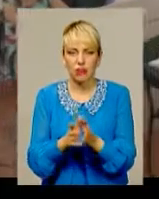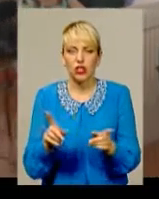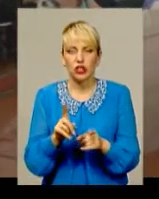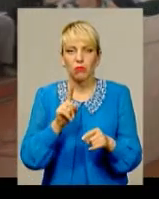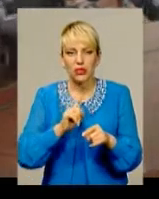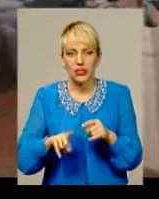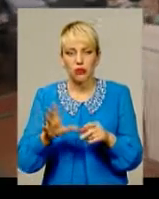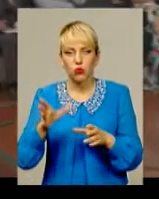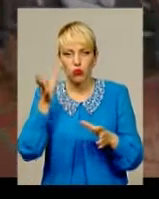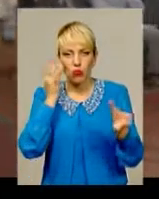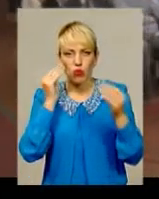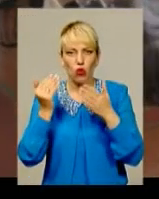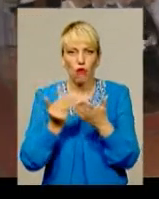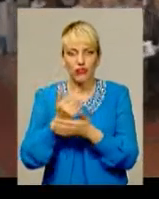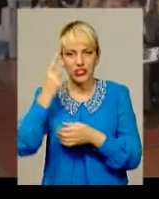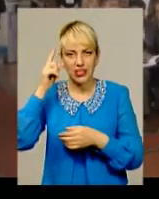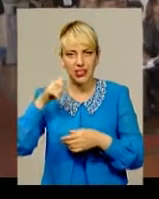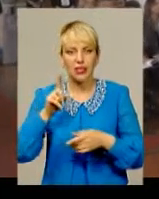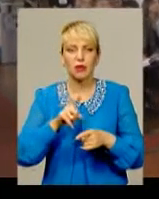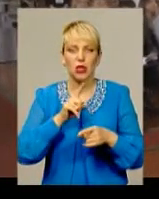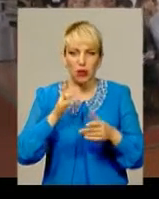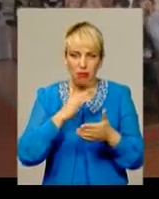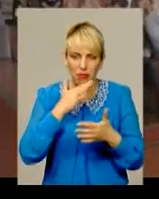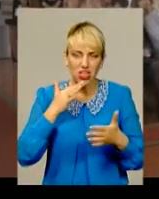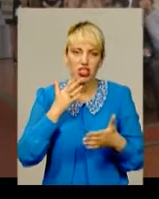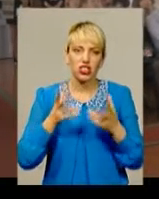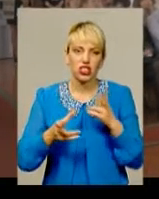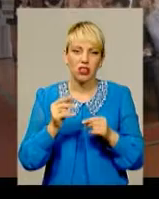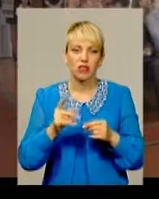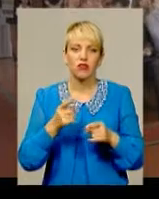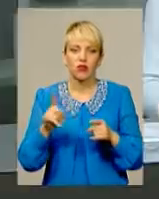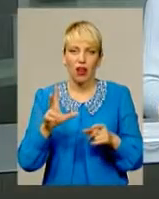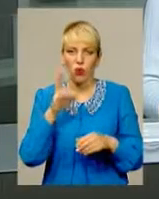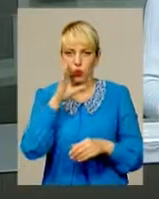знання, тим більше у них буде шансів на успіх, упевнені організатори проєкту.